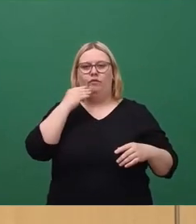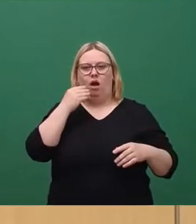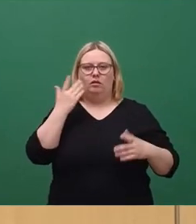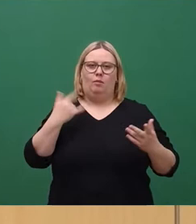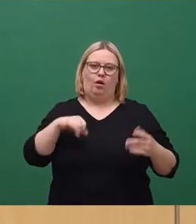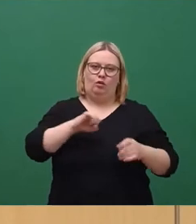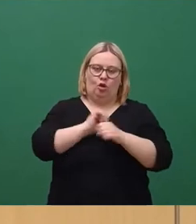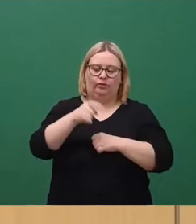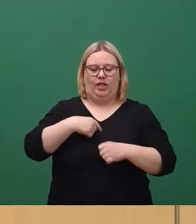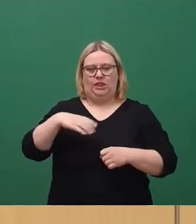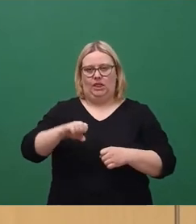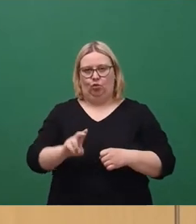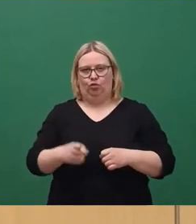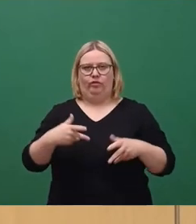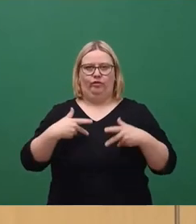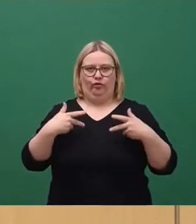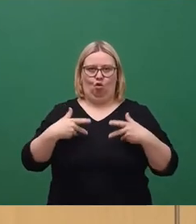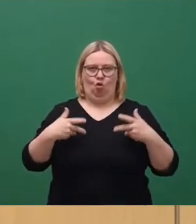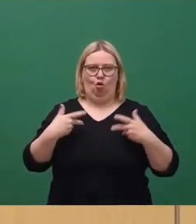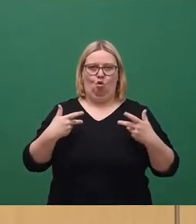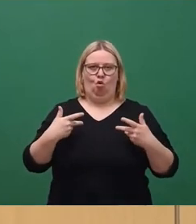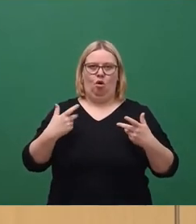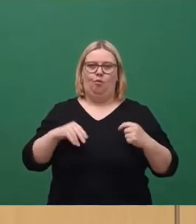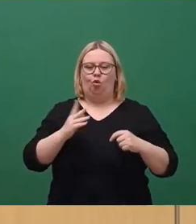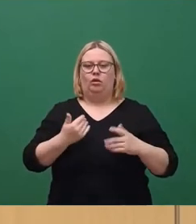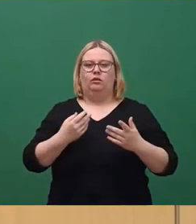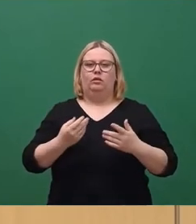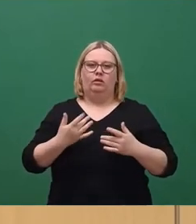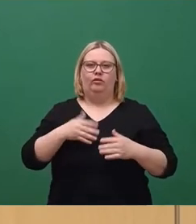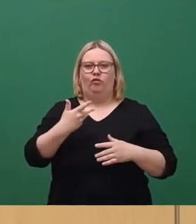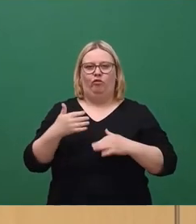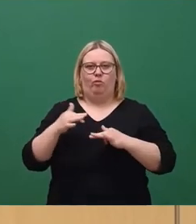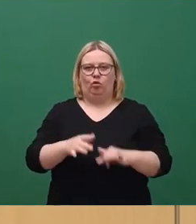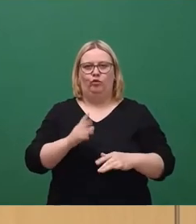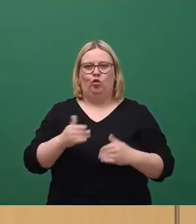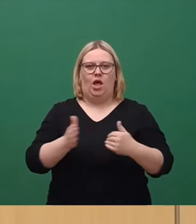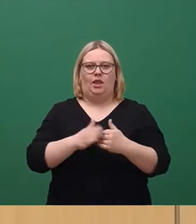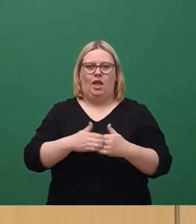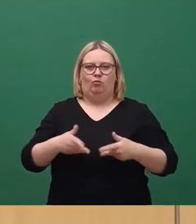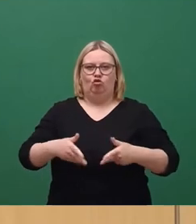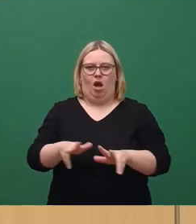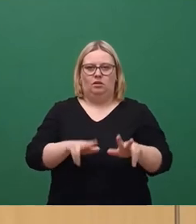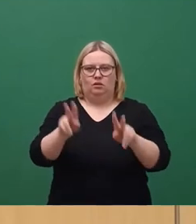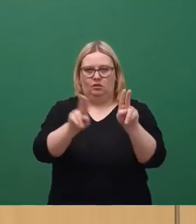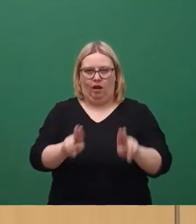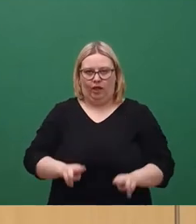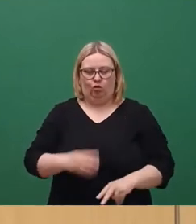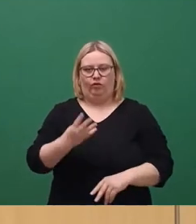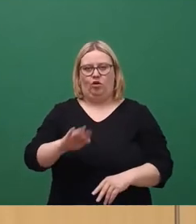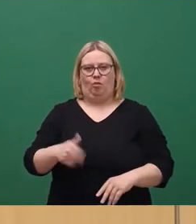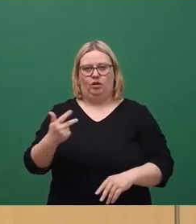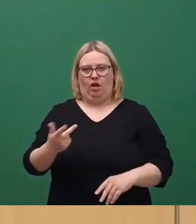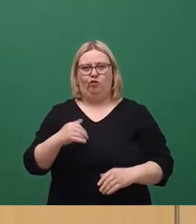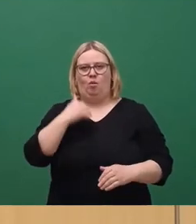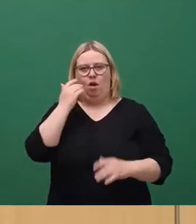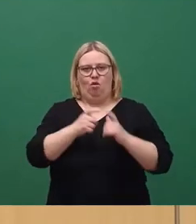CDU-Fraktion freuen uns insbesondere über zusätzlich 5 Millionen für die Nebenstraßensanierung, 4,3 Millionen für das Blaue Wunder,